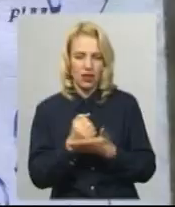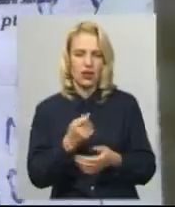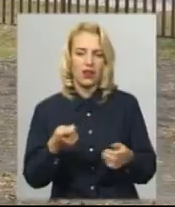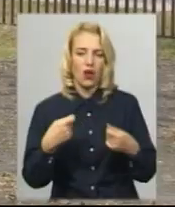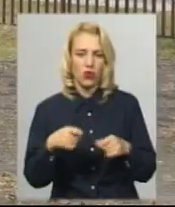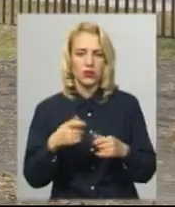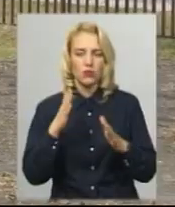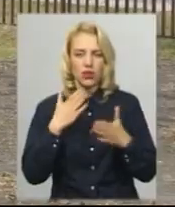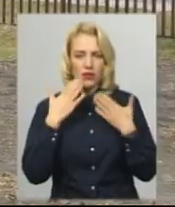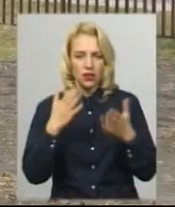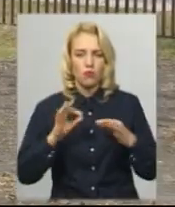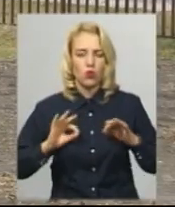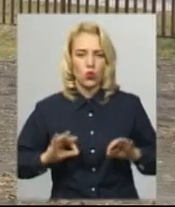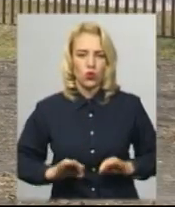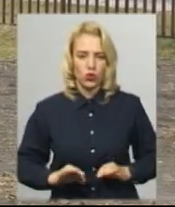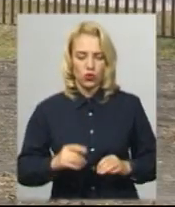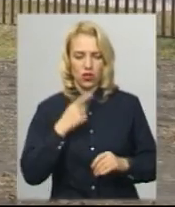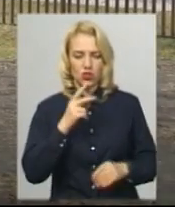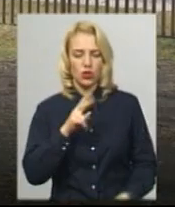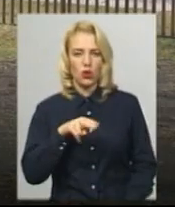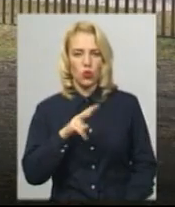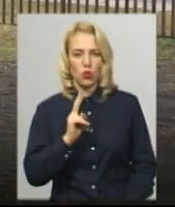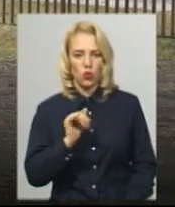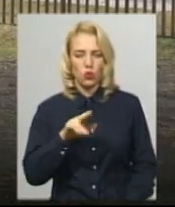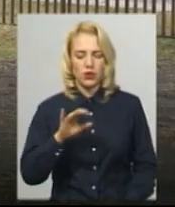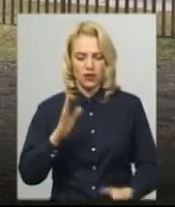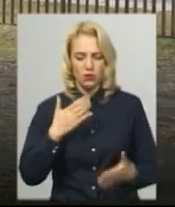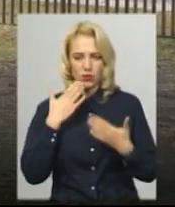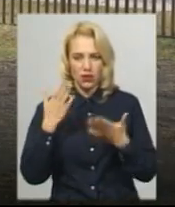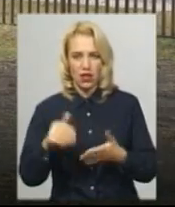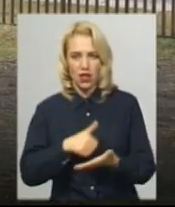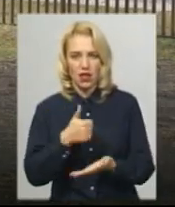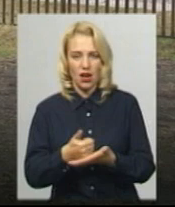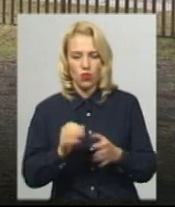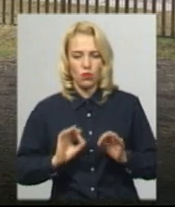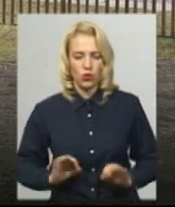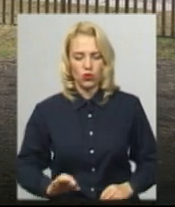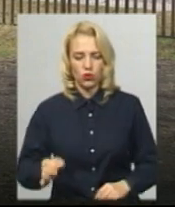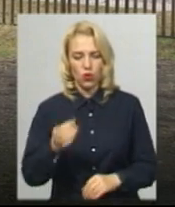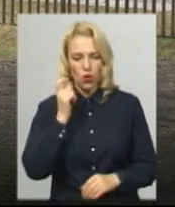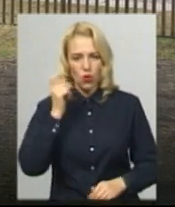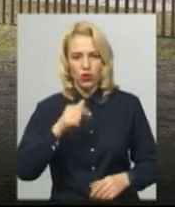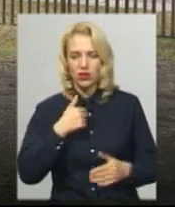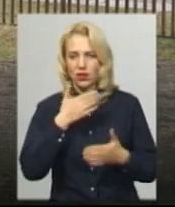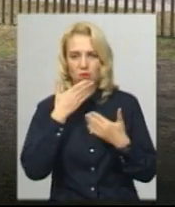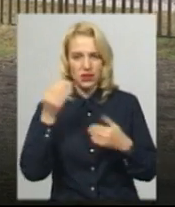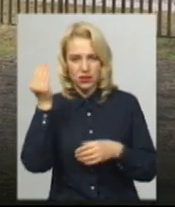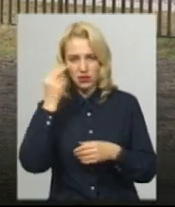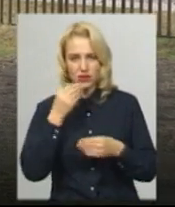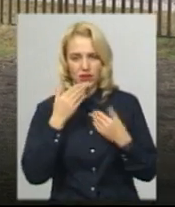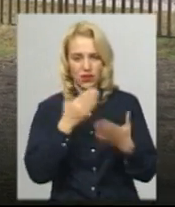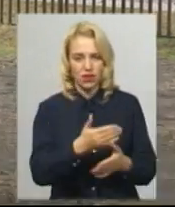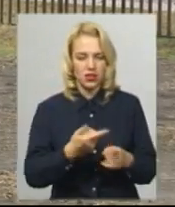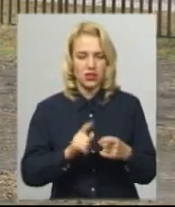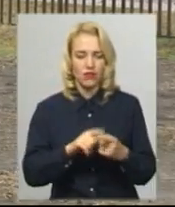прокуратури, каже Леонід Куклінський. І ми звертаємося в Генеральну прокуратуру України, тому що в Хмельницьку обласну прокуратуру ми звертатись не будемо,